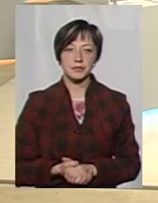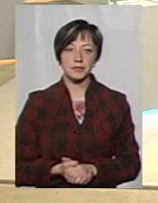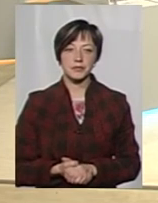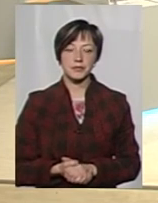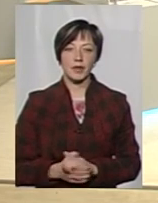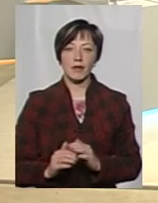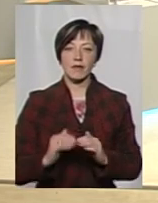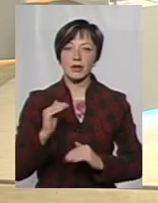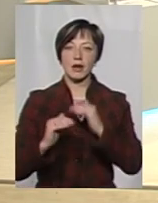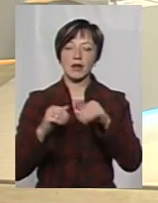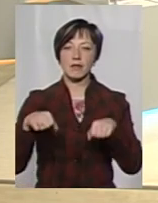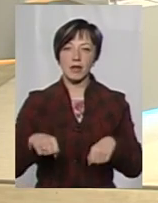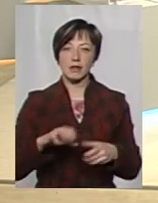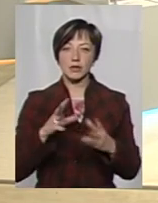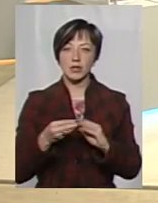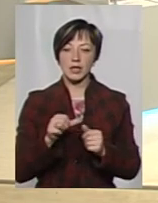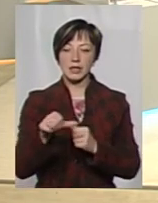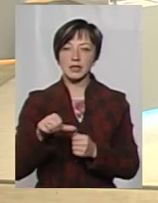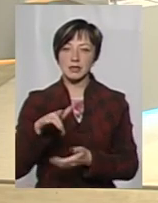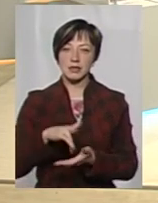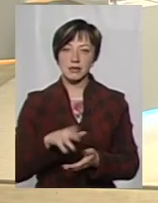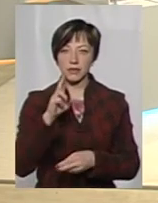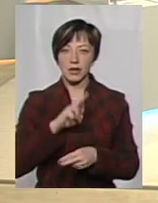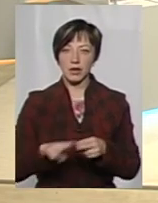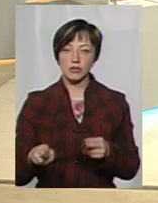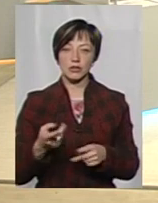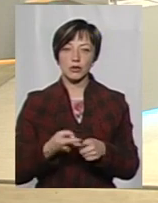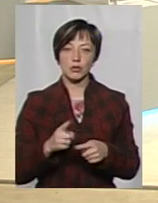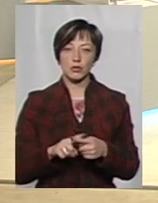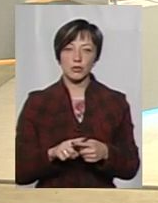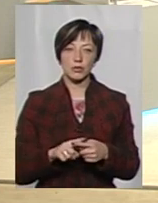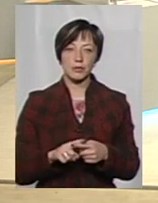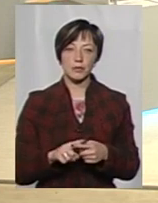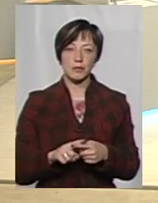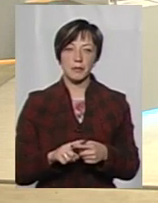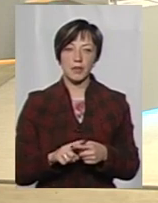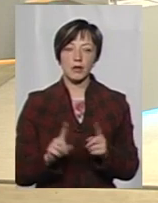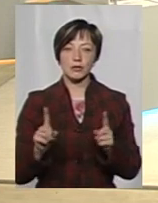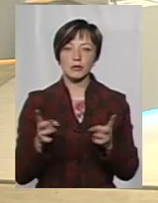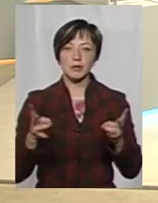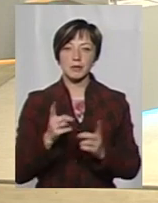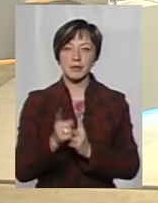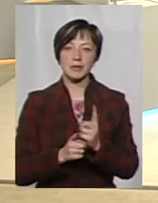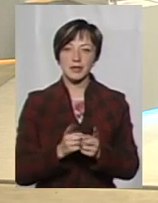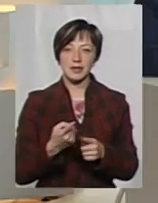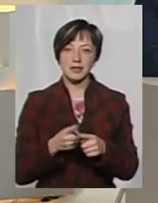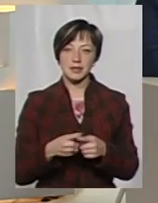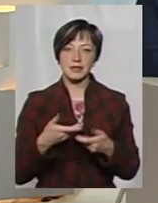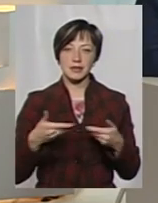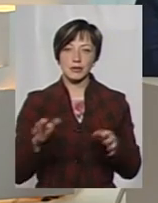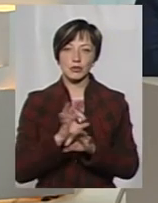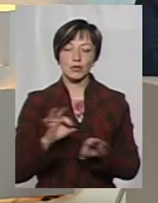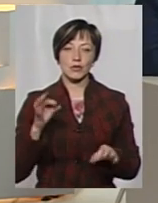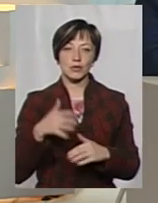влади в результаті децентралізації втрачена, тому якось щось потрібно міняти. Ми самі це чудово